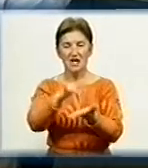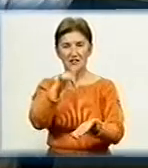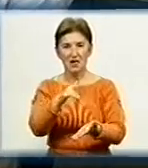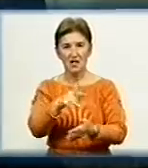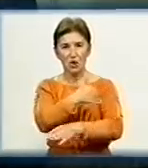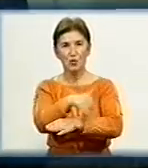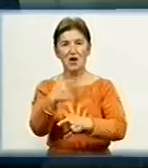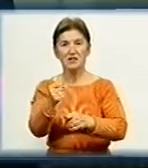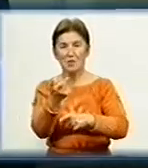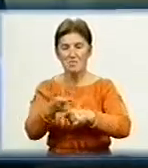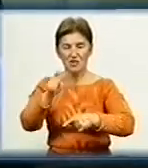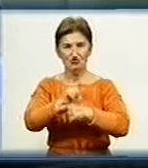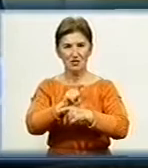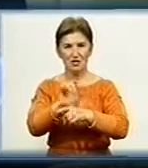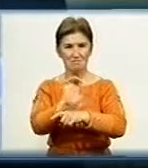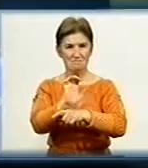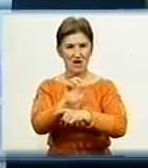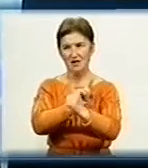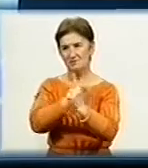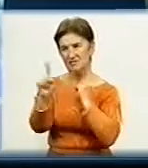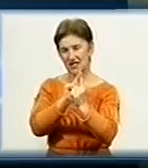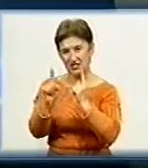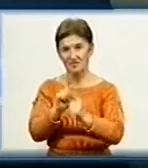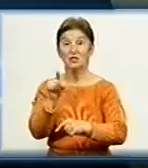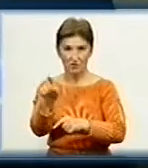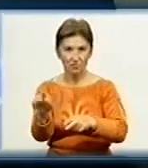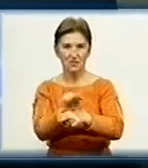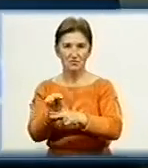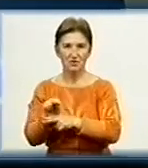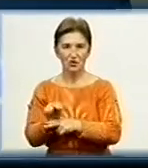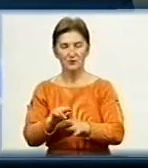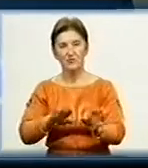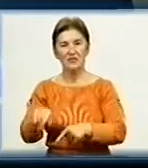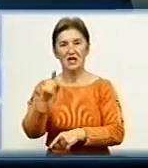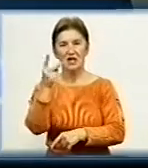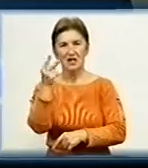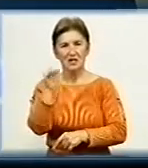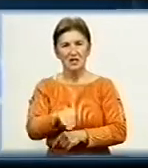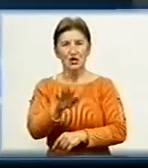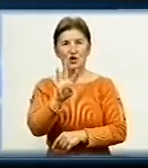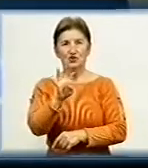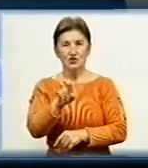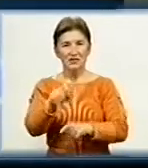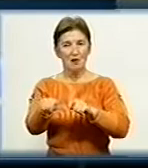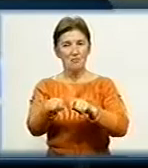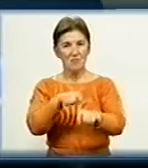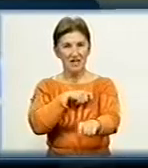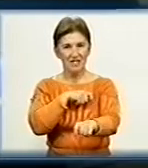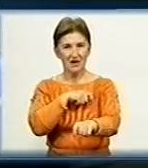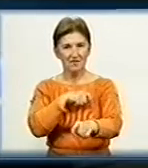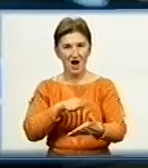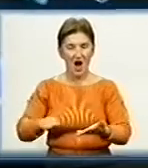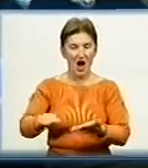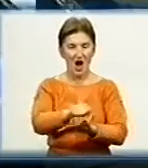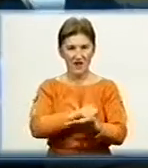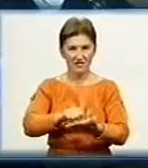інтенсивність. Ми в цьому році відремонтируємо 2400 метрів асфальтно